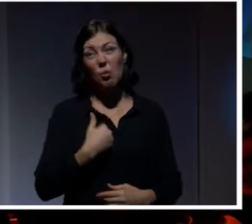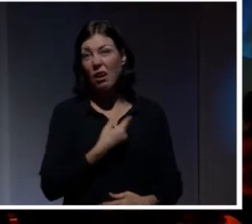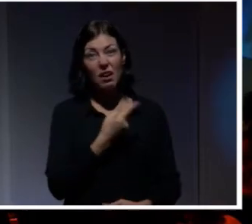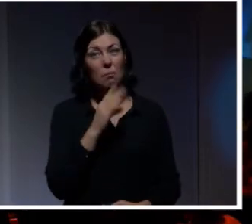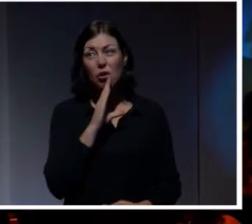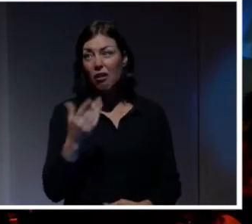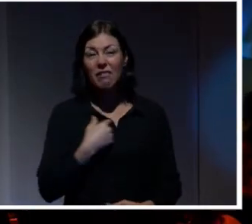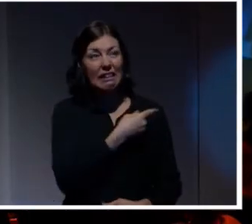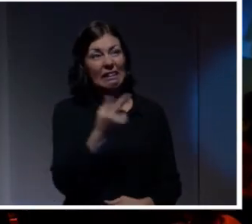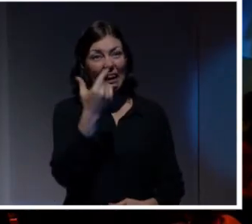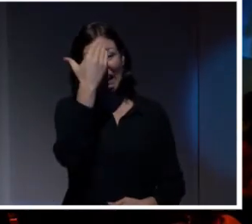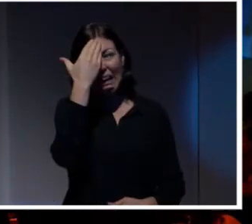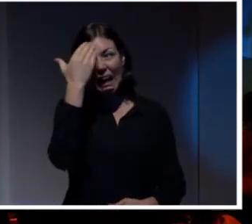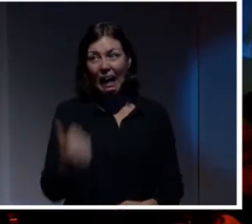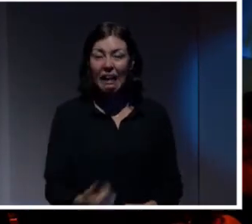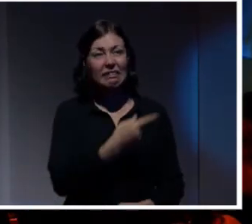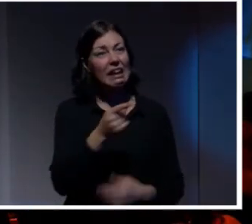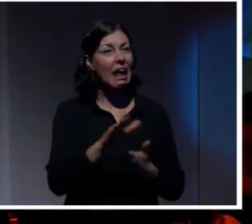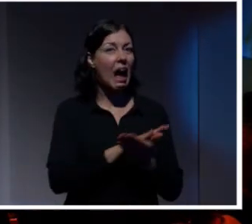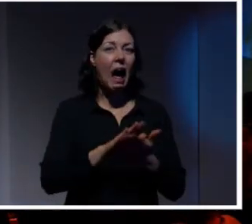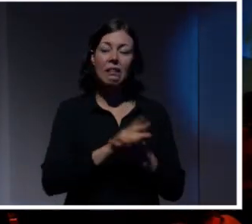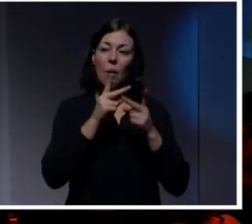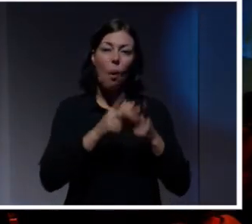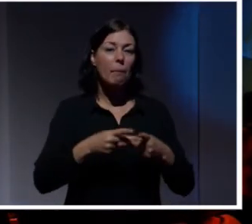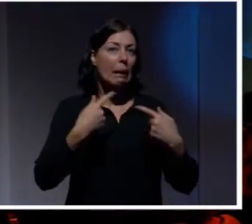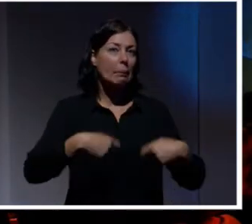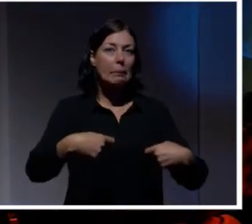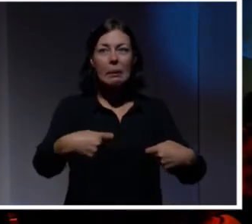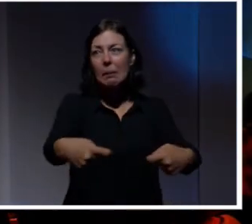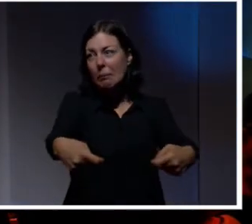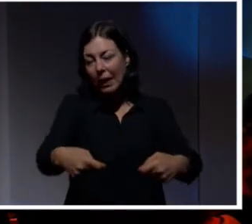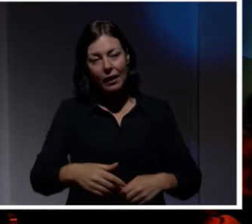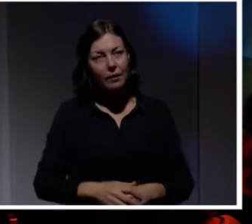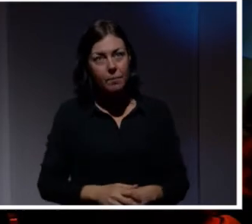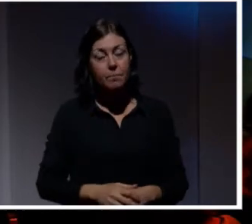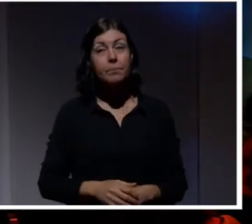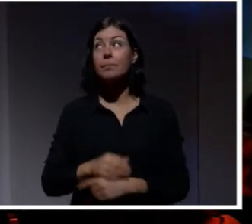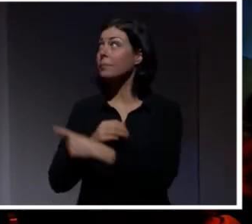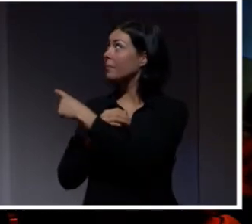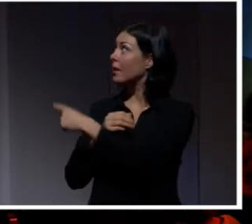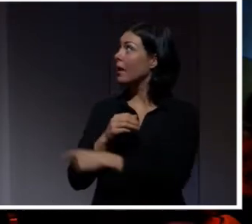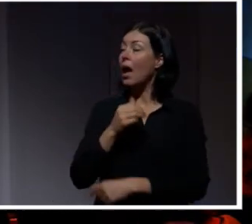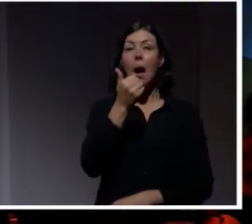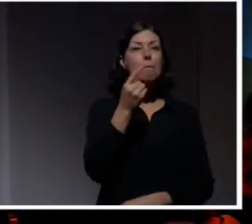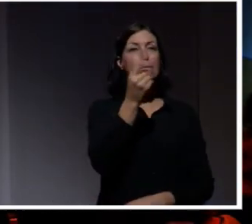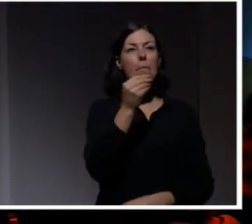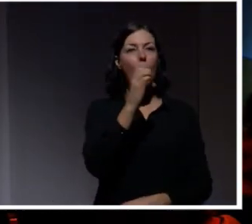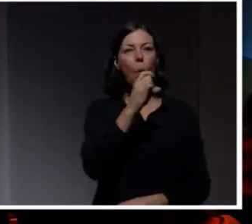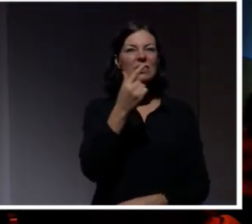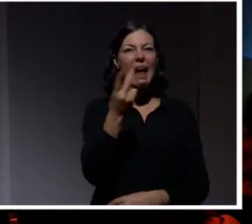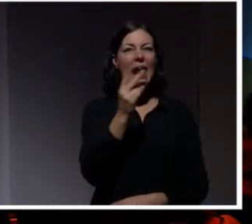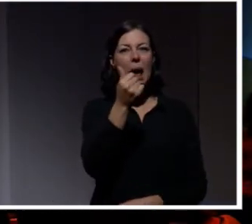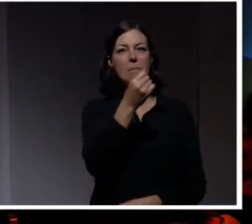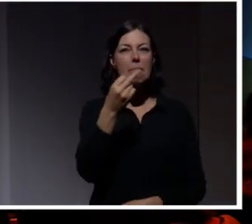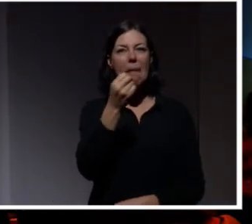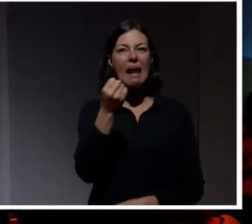Nu kan ni det här och kommer aldrig att göra om de misstagningar som ni gör nästan varje dag. Blåst eller bergar på nätet, så vad kan en stackars användare